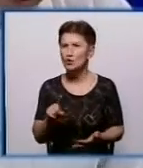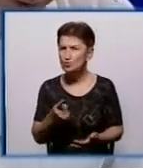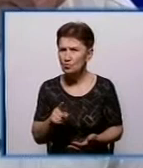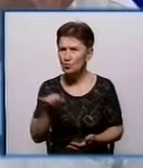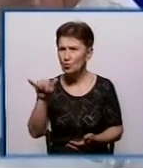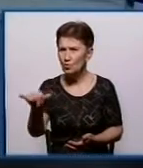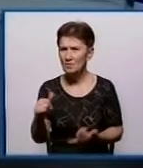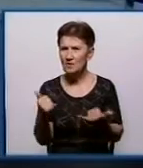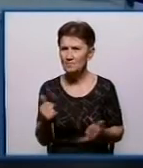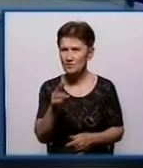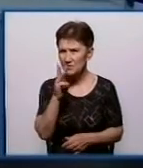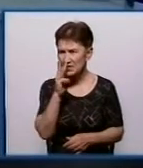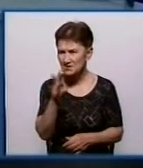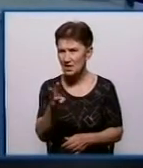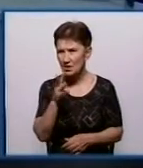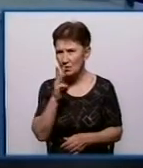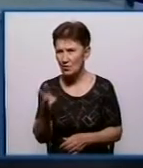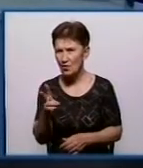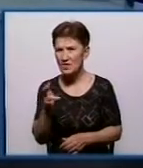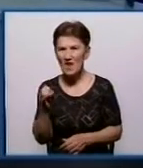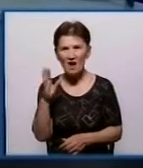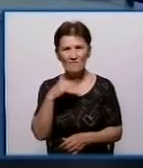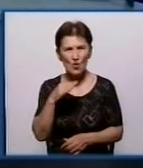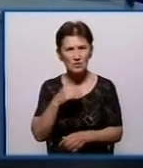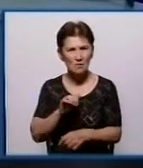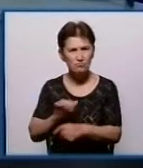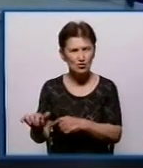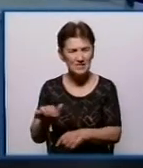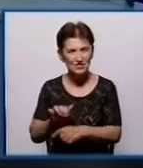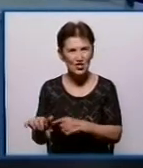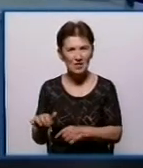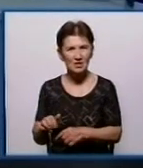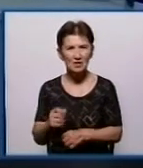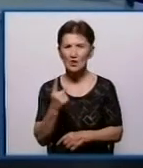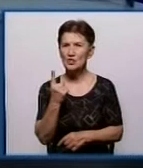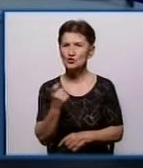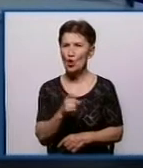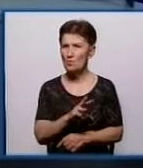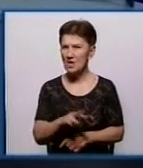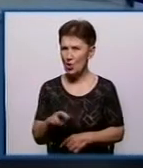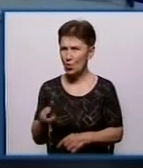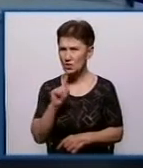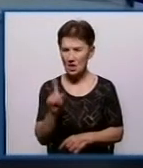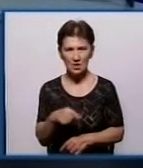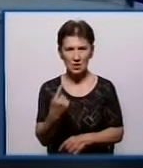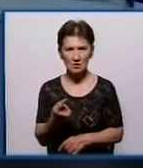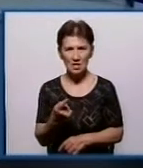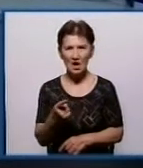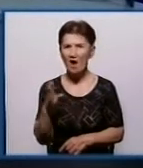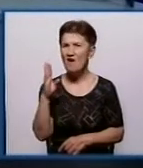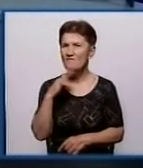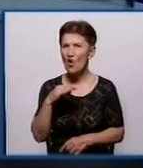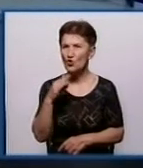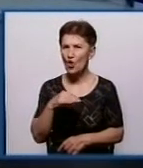у вас заробітна плата на водопостачання 100 мільйонів гривень на рік, на водовідведення